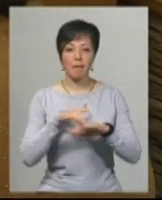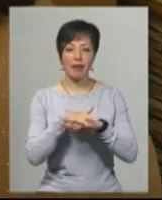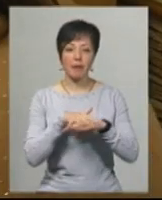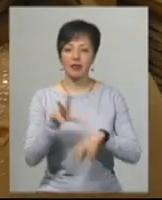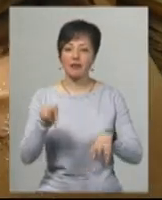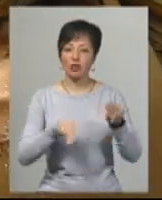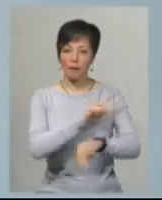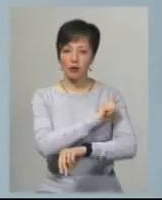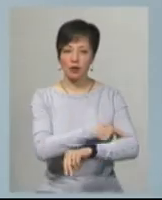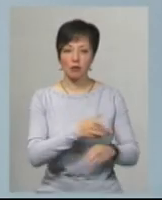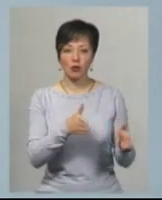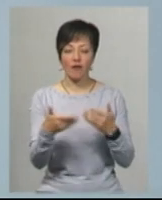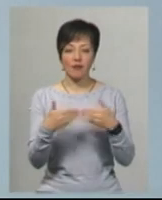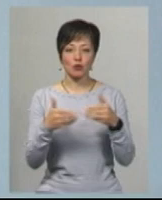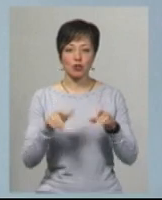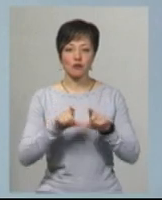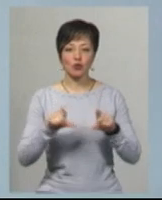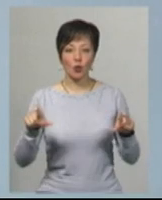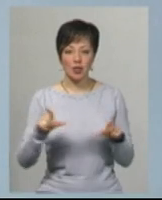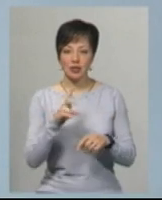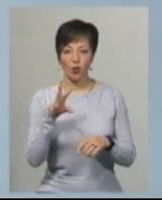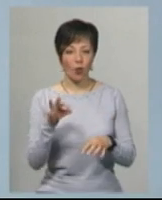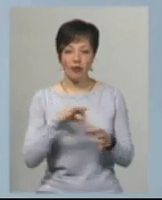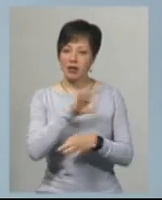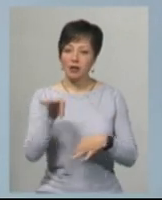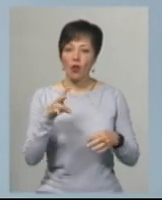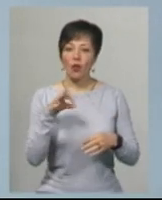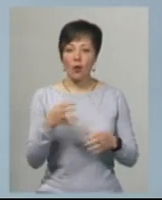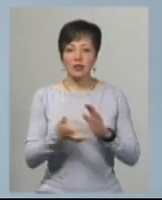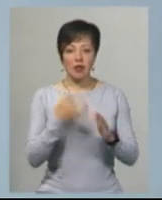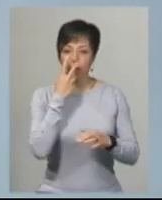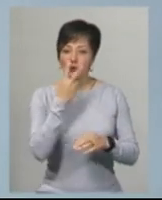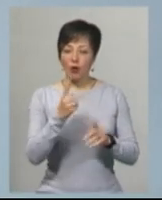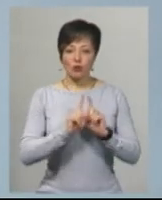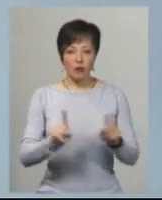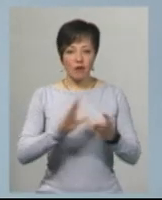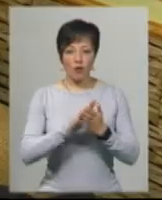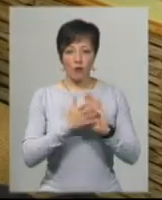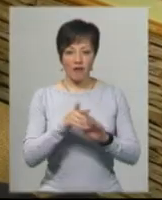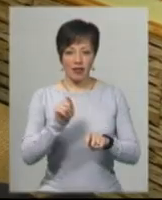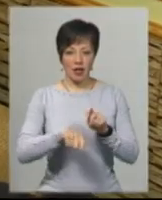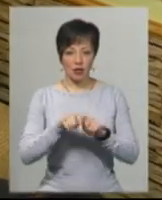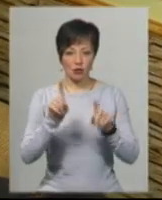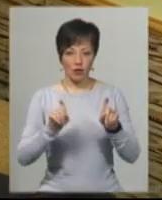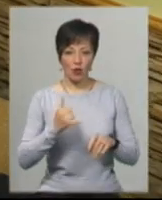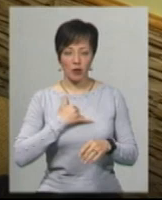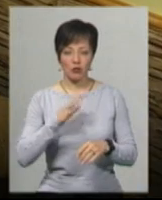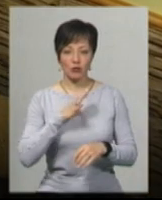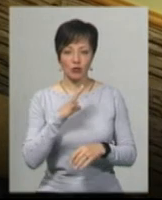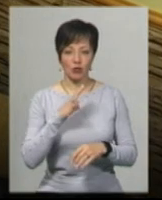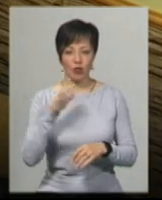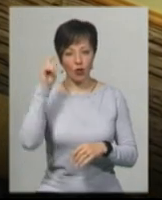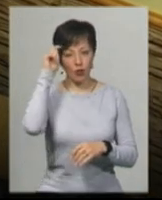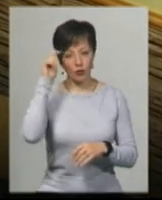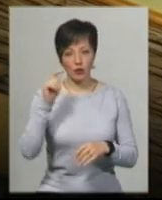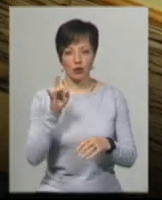вважає, посилена підготовка випускників школи до ЗНО не зайва. Та слабозорим дітям потрібні особливі умови на тестуванні. У мене був такий учень, у нього було